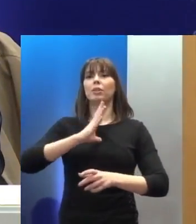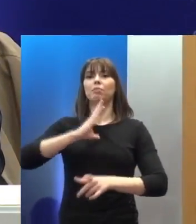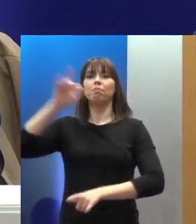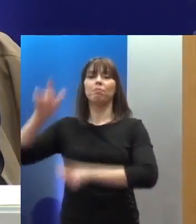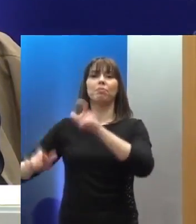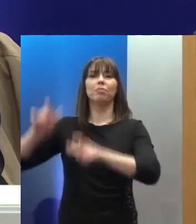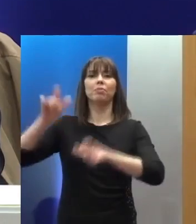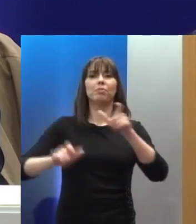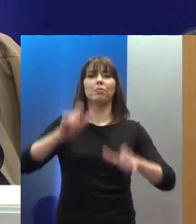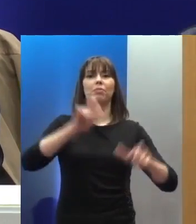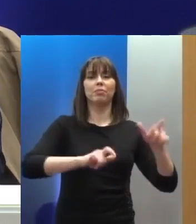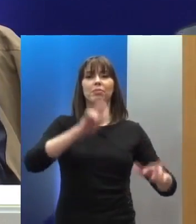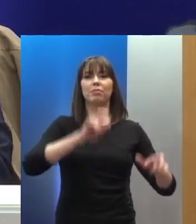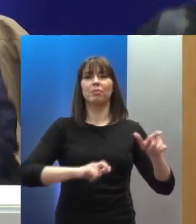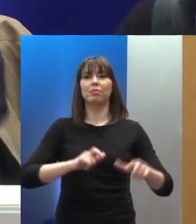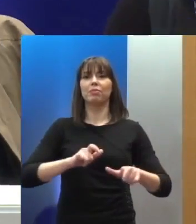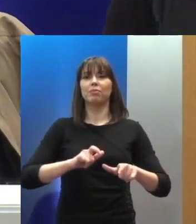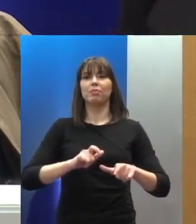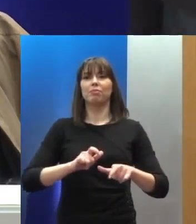κρατήσουμε ένα λεπτό συγχυγής τη μνημή της.